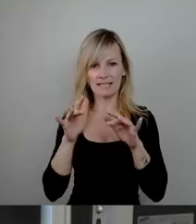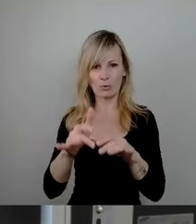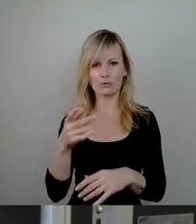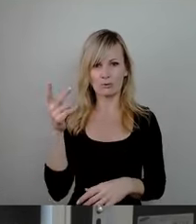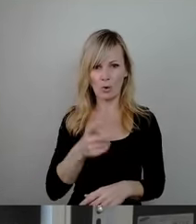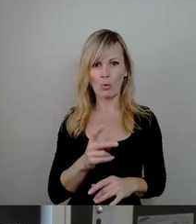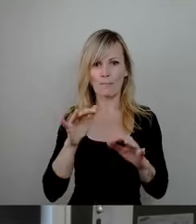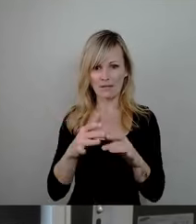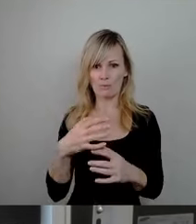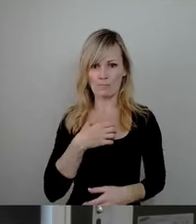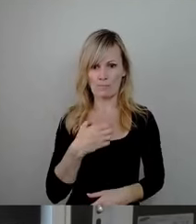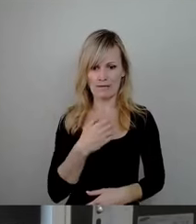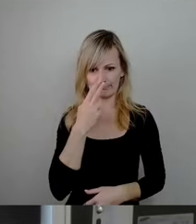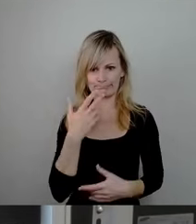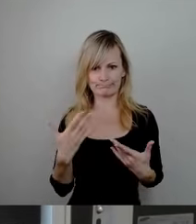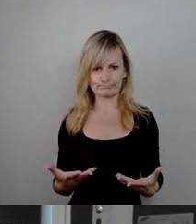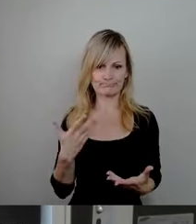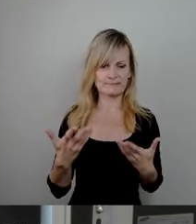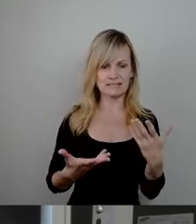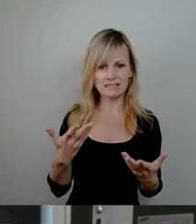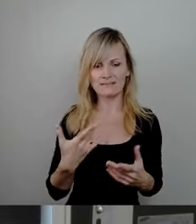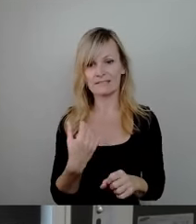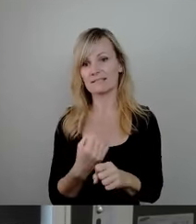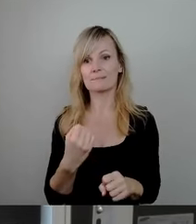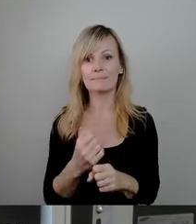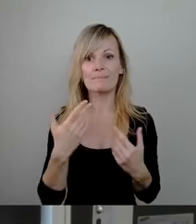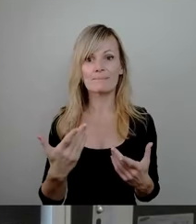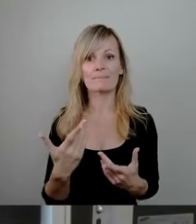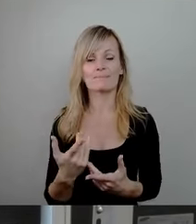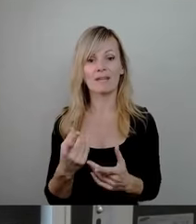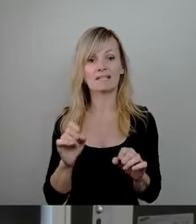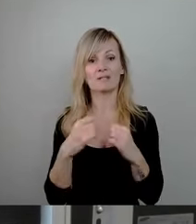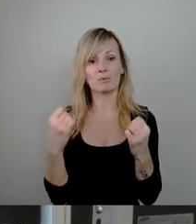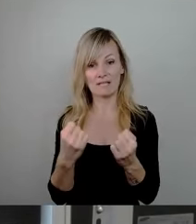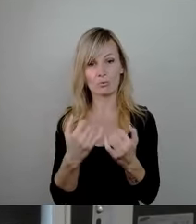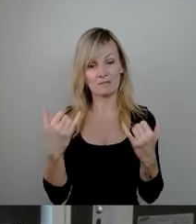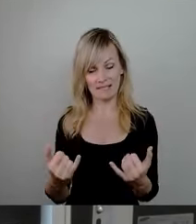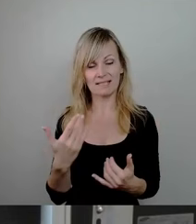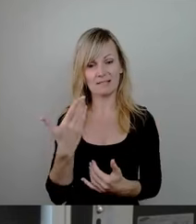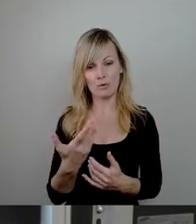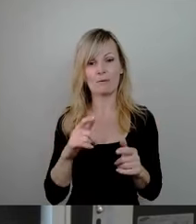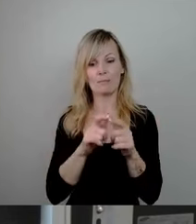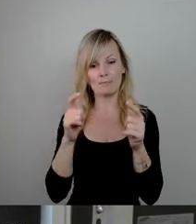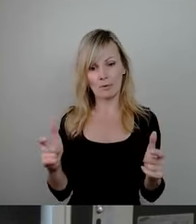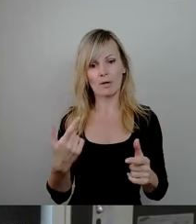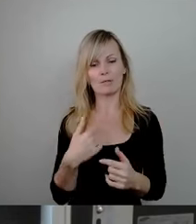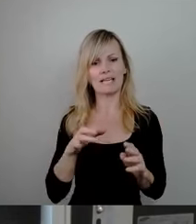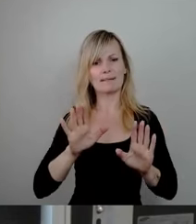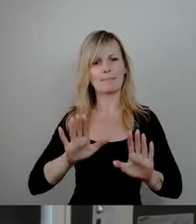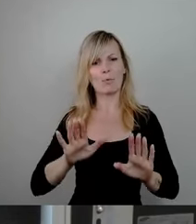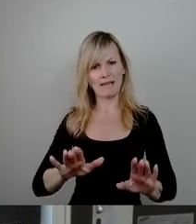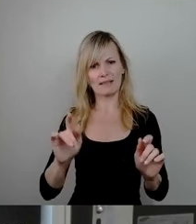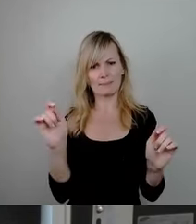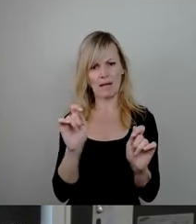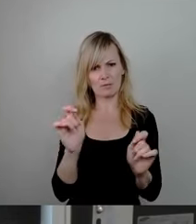Sondern wir haben jetzt diese Situation mit der eingestürzten Brücke und wir sollten wohl mal innehalten und nachdenken.